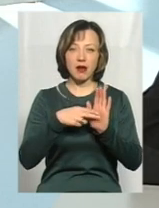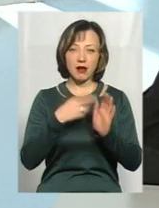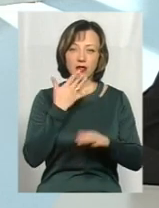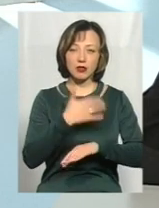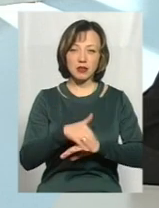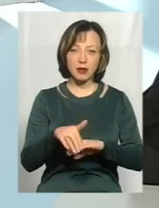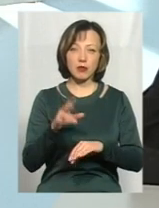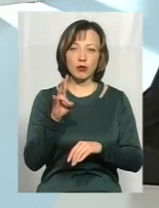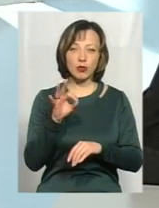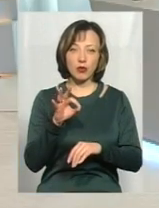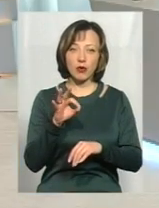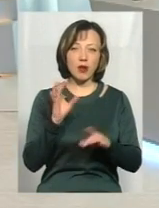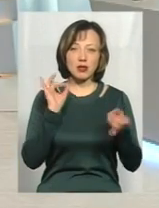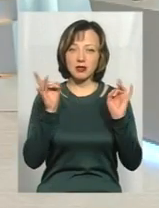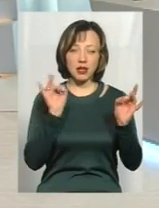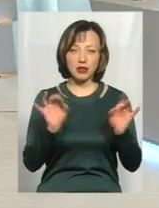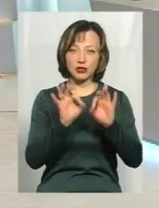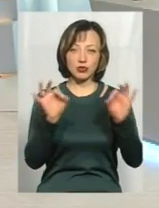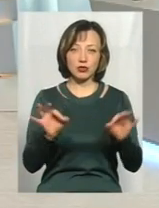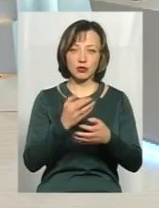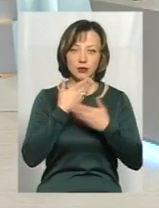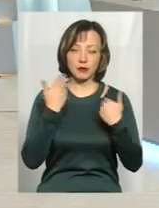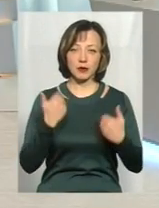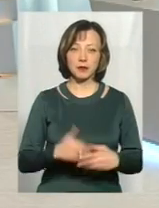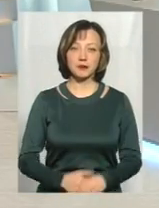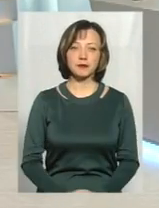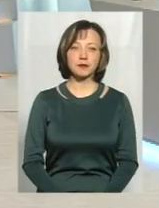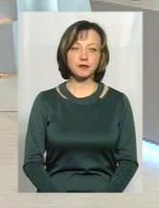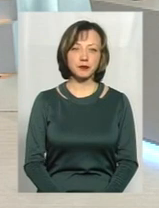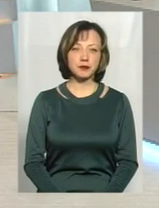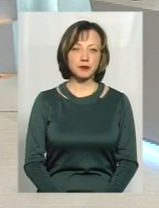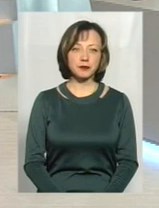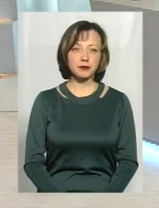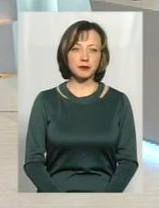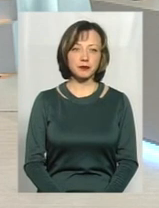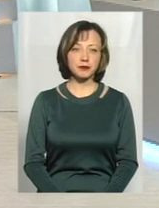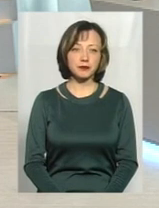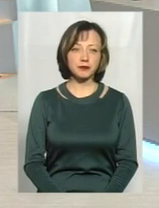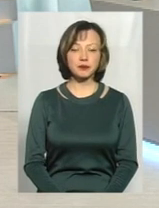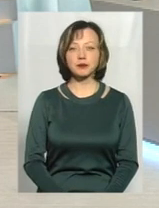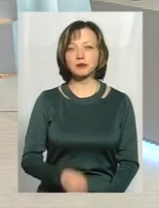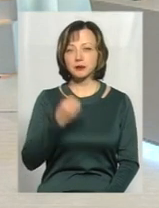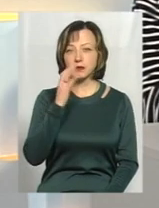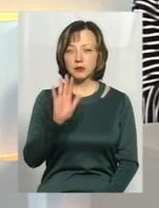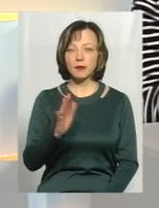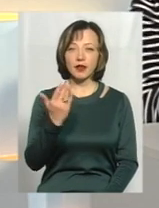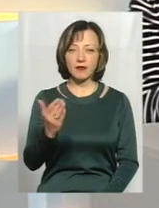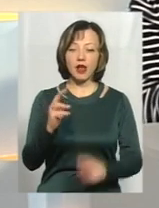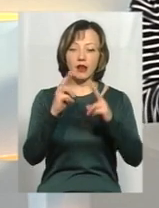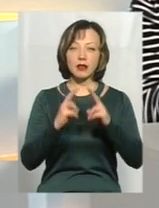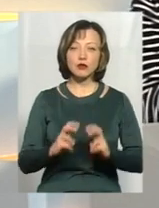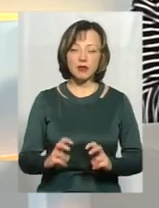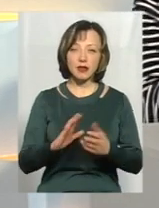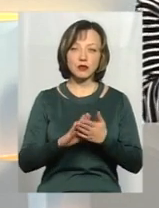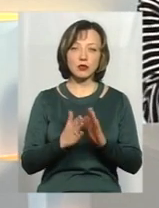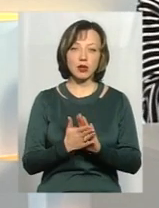автомобілі, звичайно, ні сигналізації, ні якихось будь-яких інших заходів безпеки на них немає. А ви аналізували ситуацію, зазвичай, от